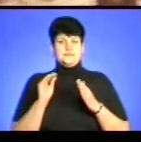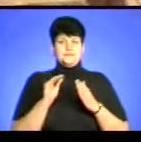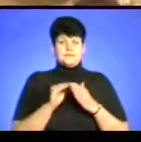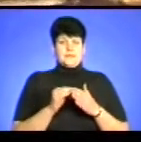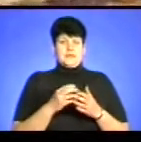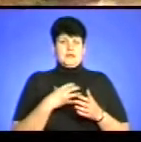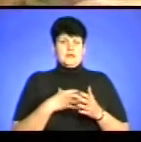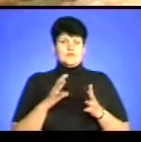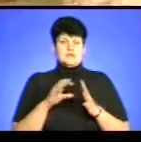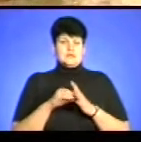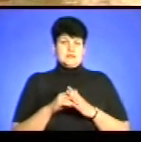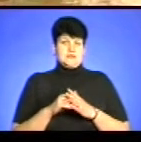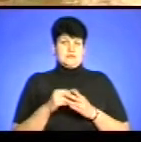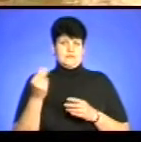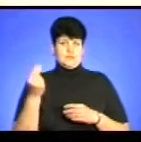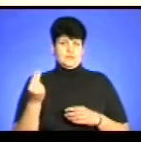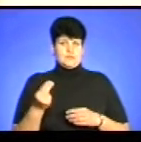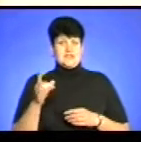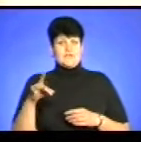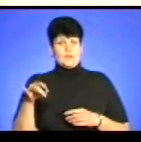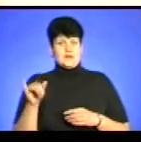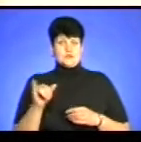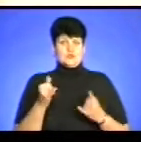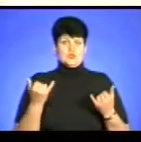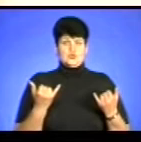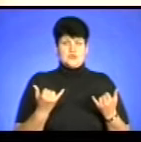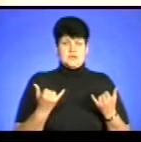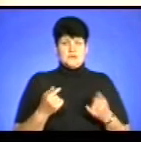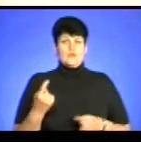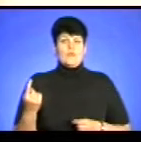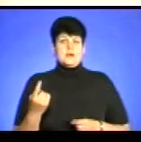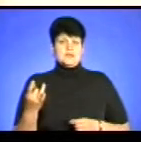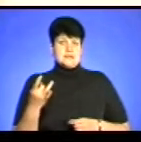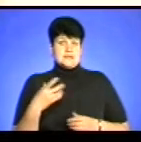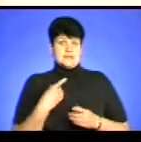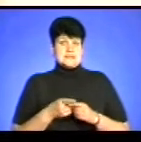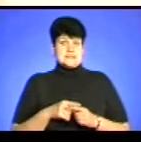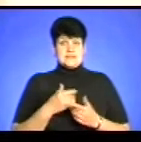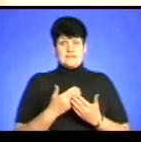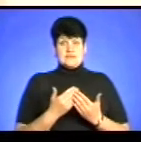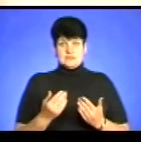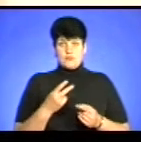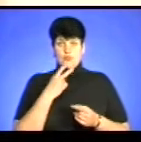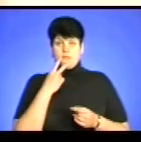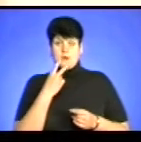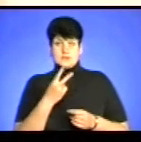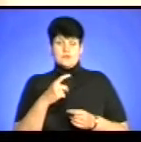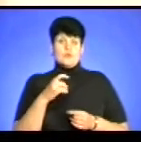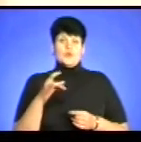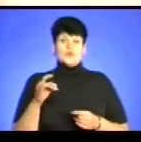абсолютно європейського і сучасного. Уперше на цій виставці я побачив Хворостецького як